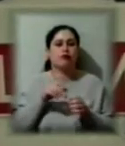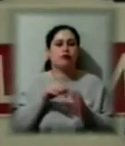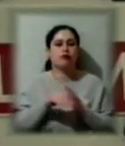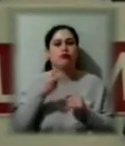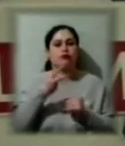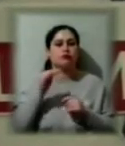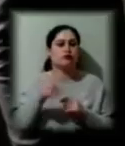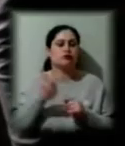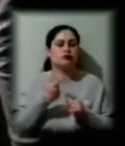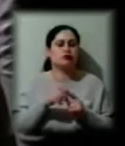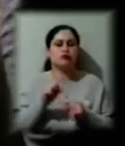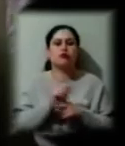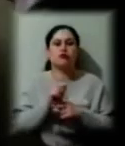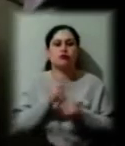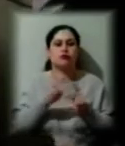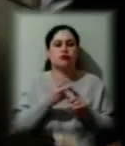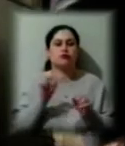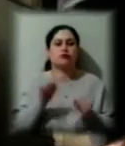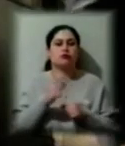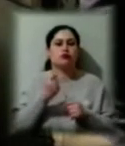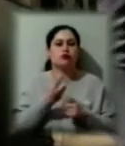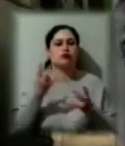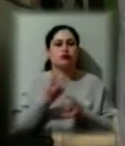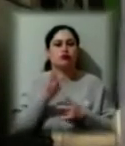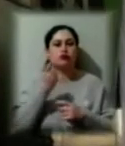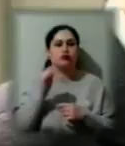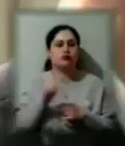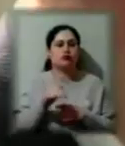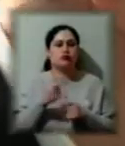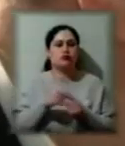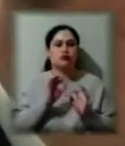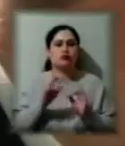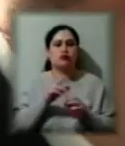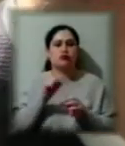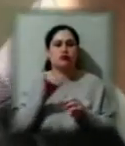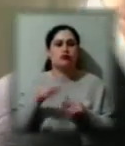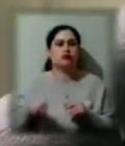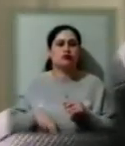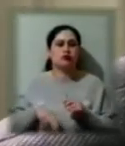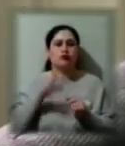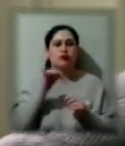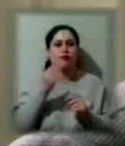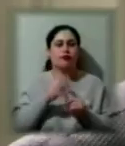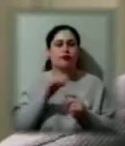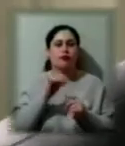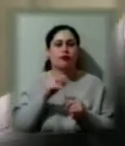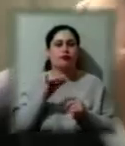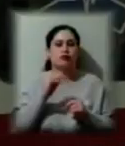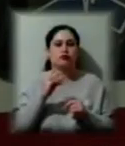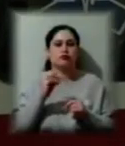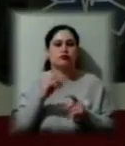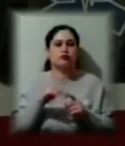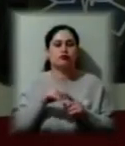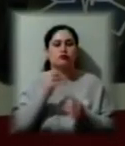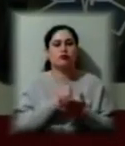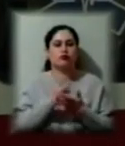полагодити другу швидку знадобиться 100 тисяч, розповідає технічний директор компанії Петро Куліченко. Запчастини треба замовляти